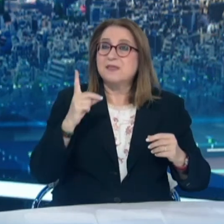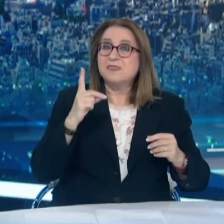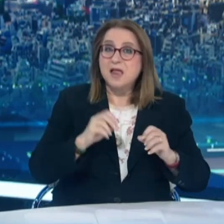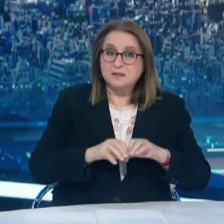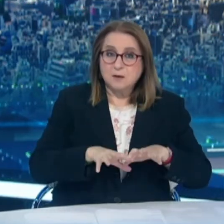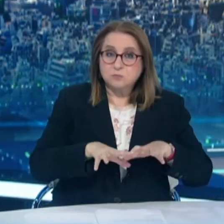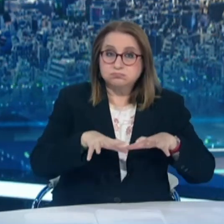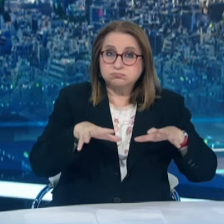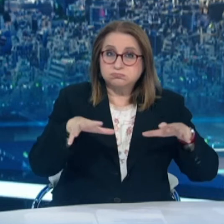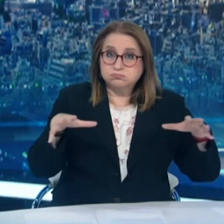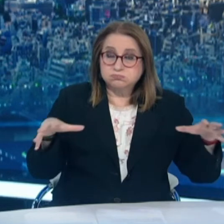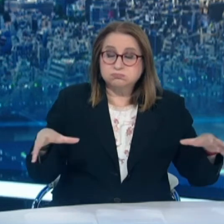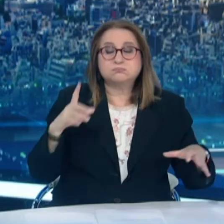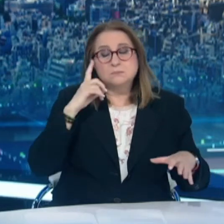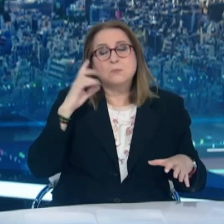επικρατεί,